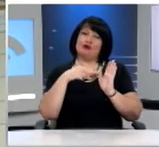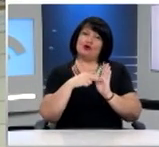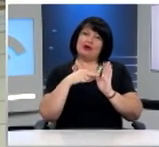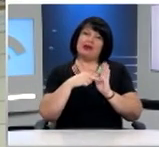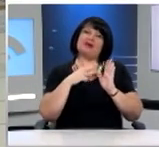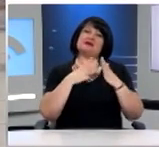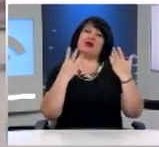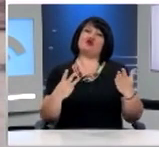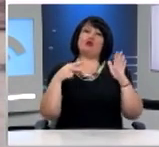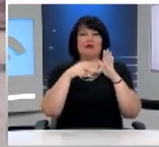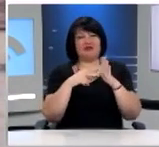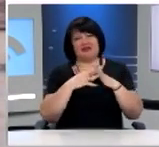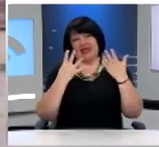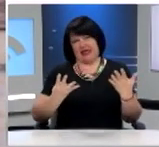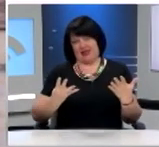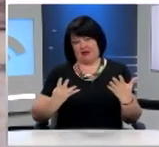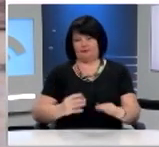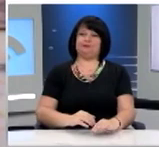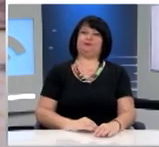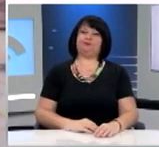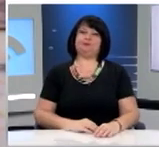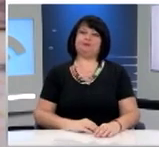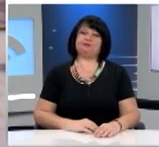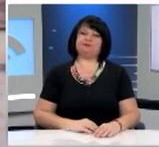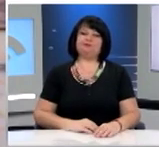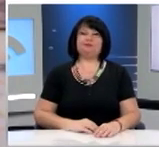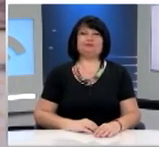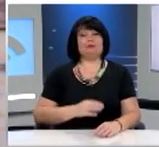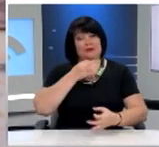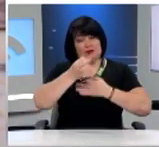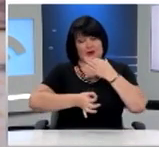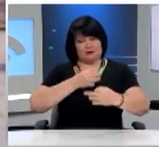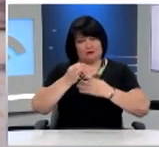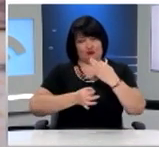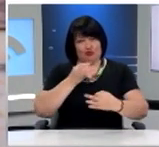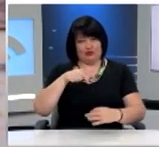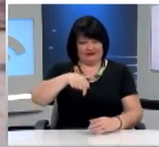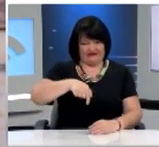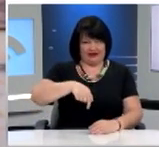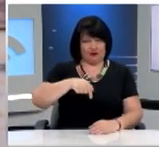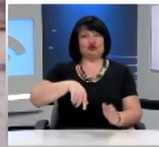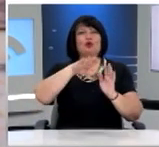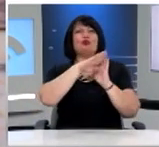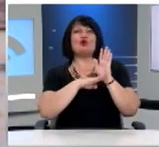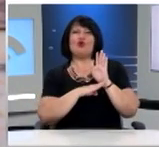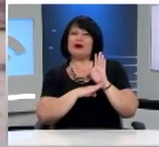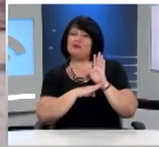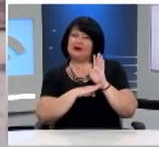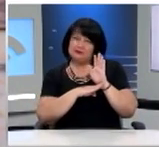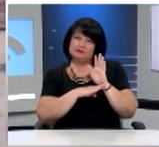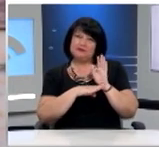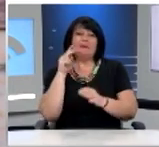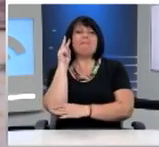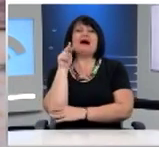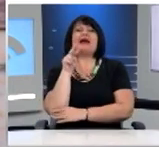-2019. Να πούμε ότι φέτος το πρόγραμμα μετέχουν ως